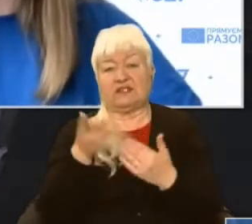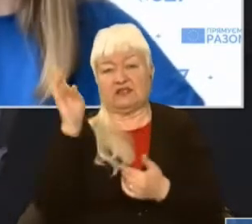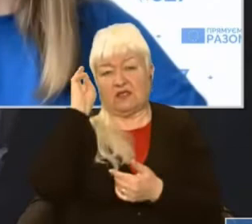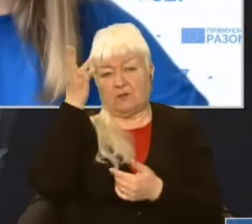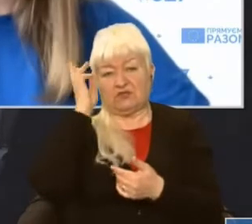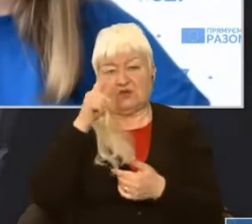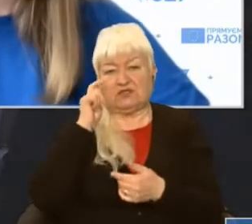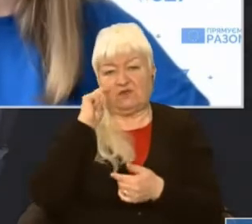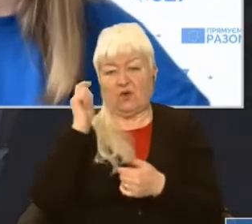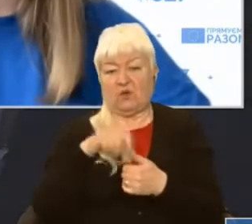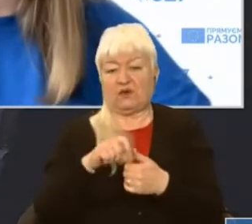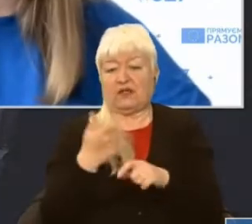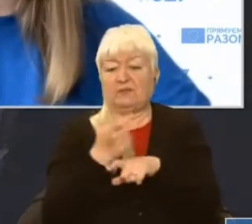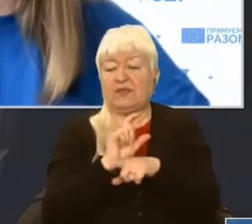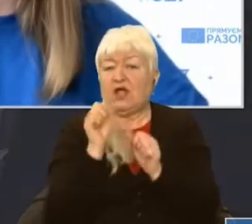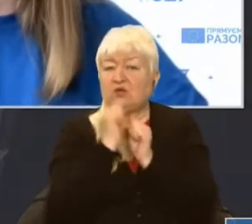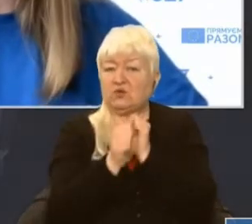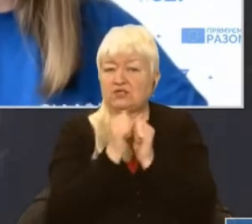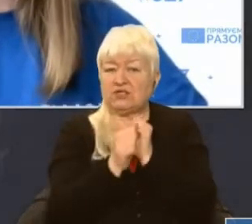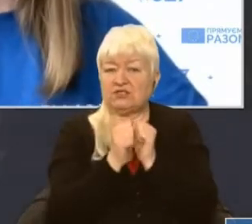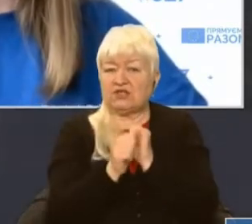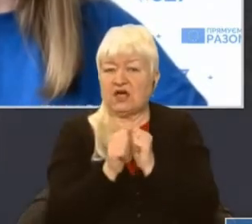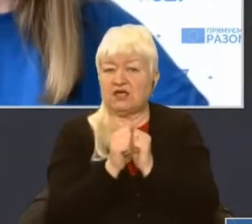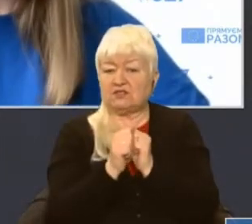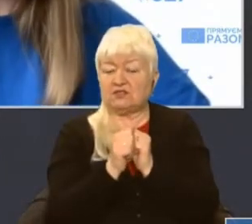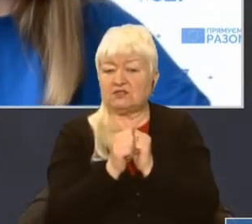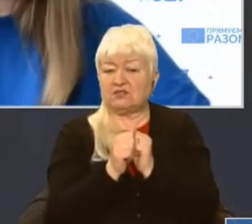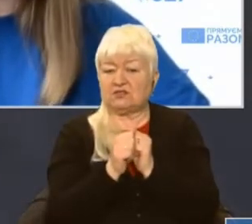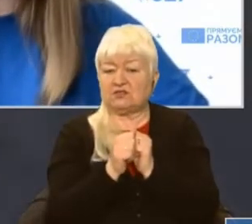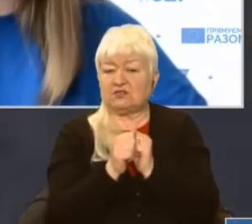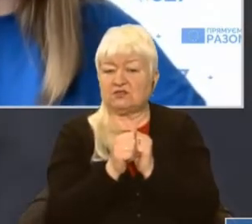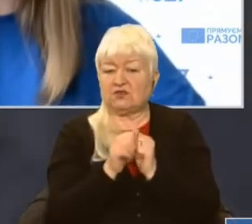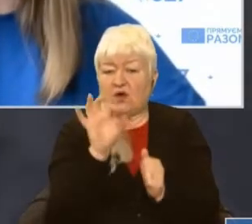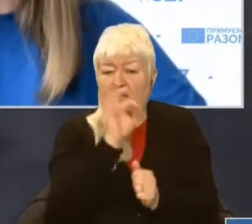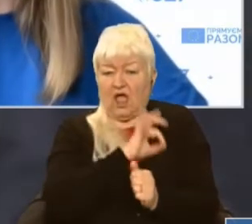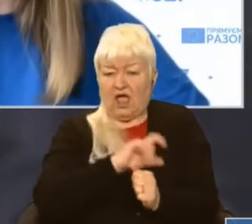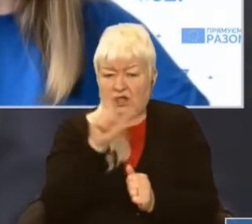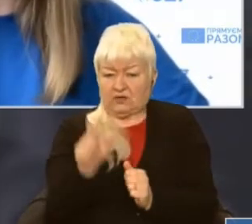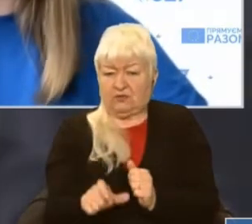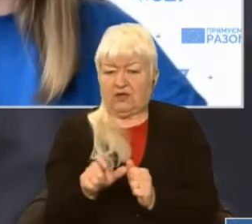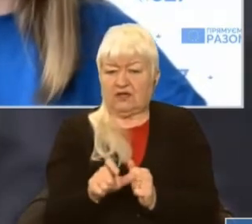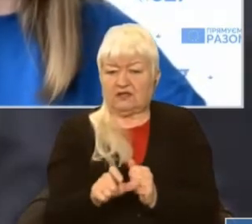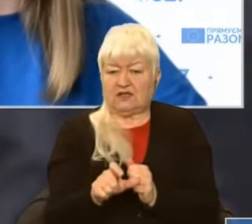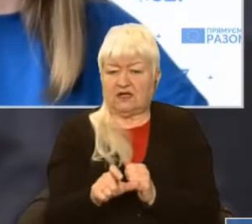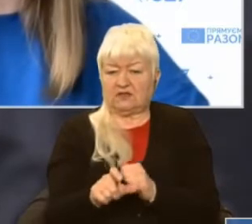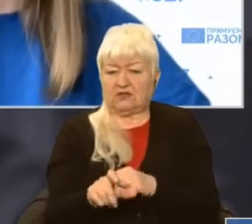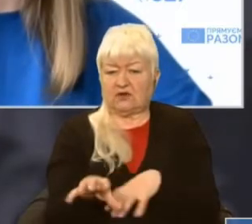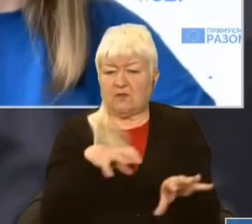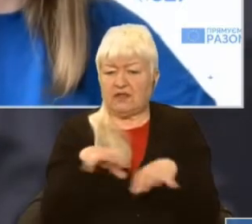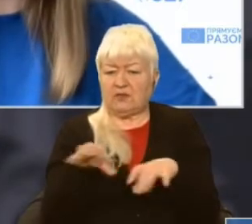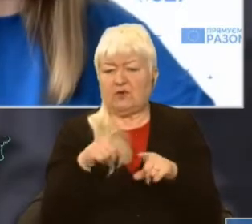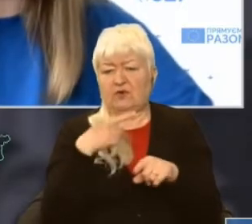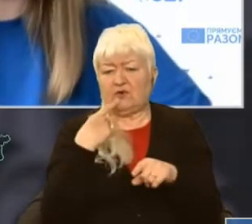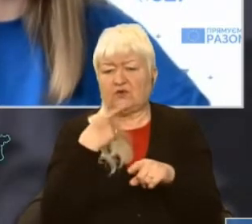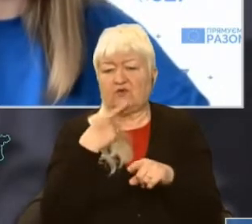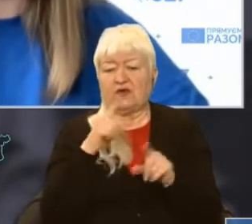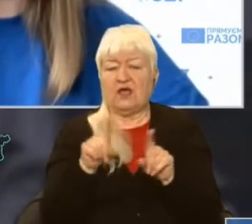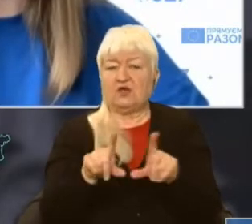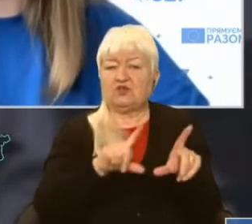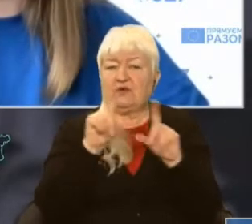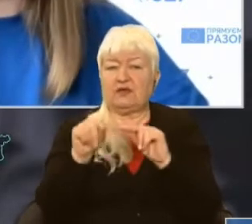посольства України. Дуже часто експлуататори маніпулюють, кажучи, що ви виїхали, наприклад, не